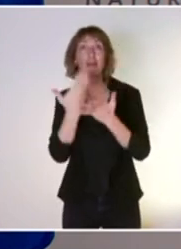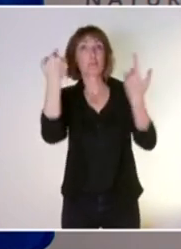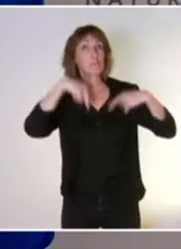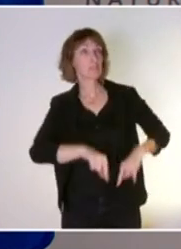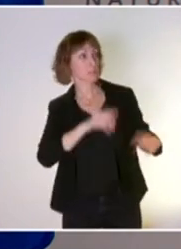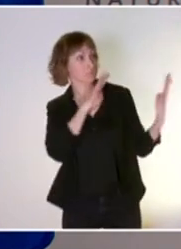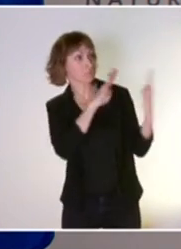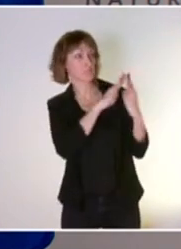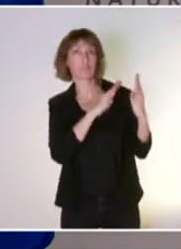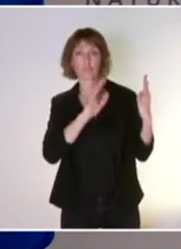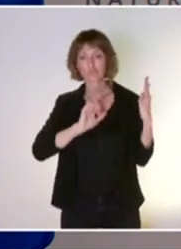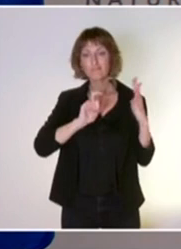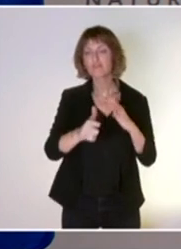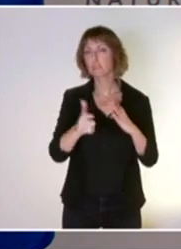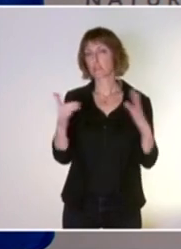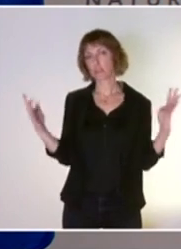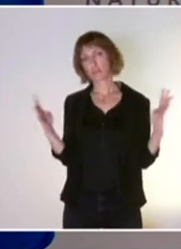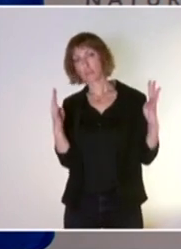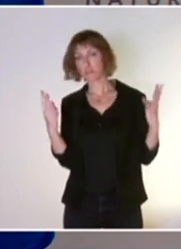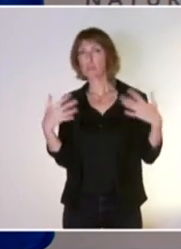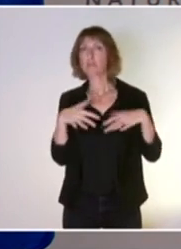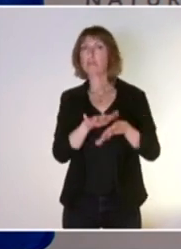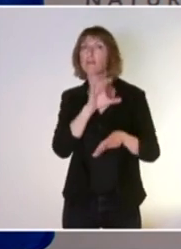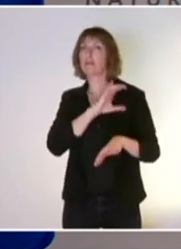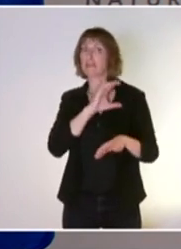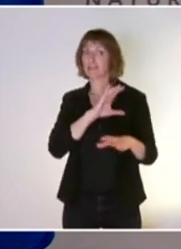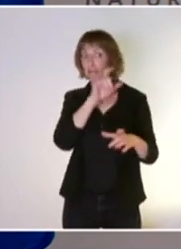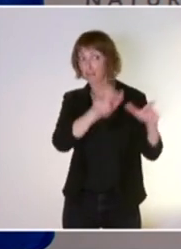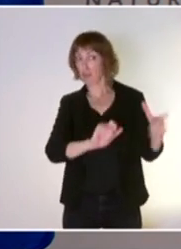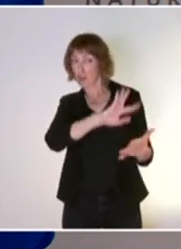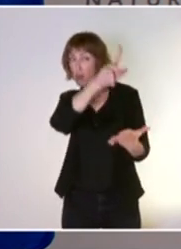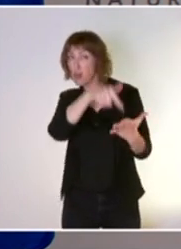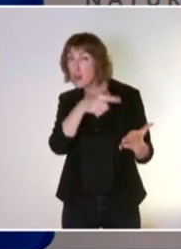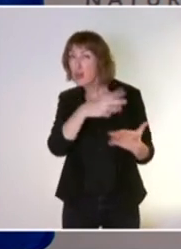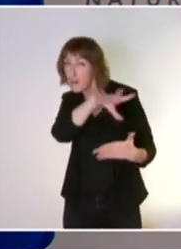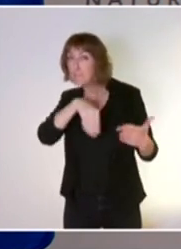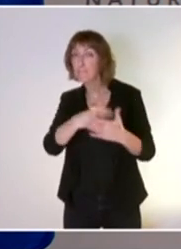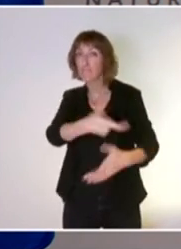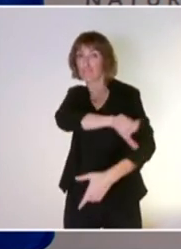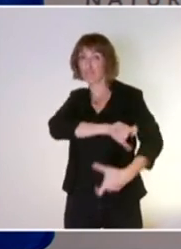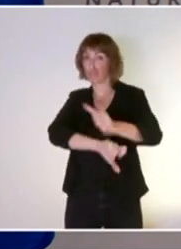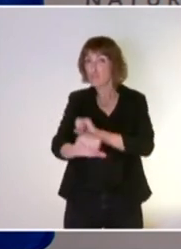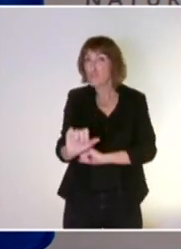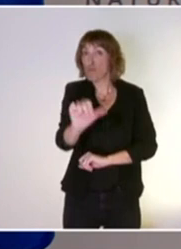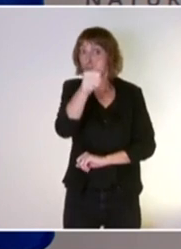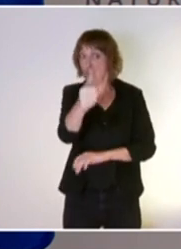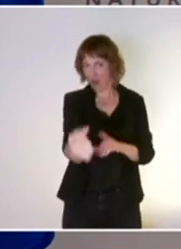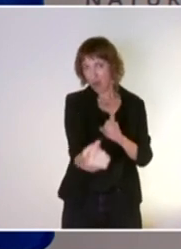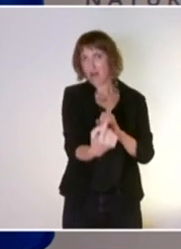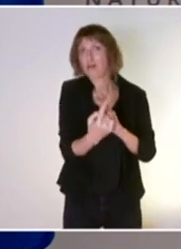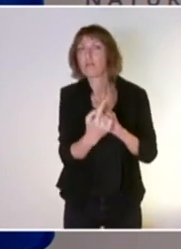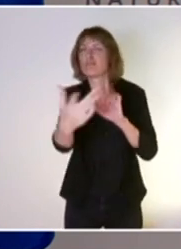nécessité à toujours être auprès des acteurs qui sont les premiers en première ligne dans ces changements